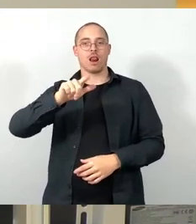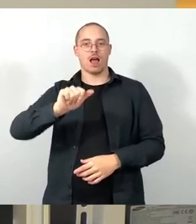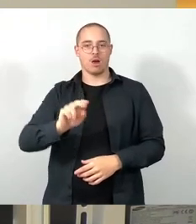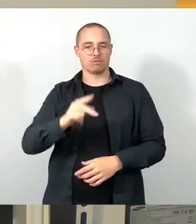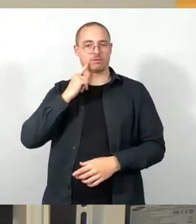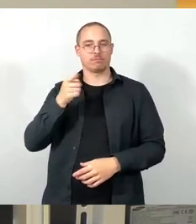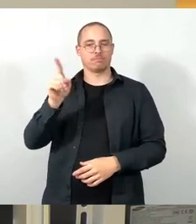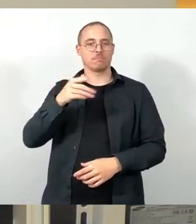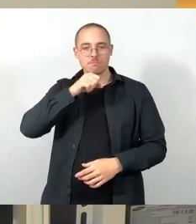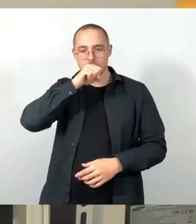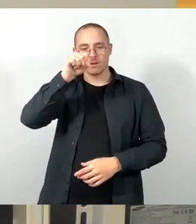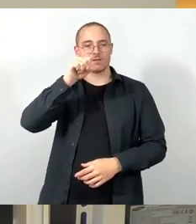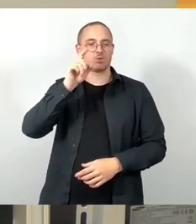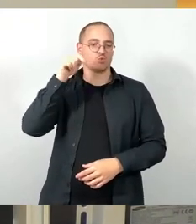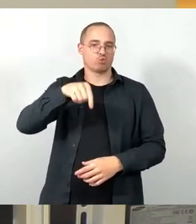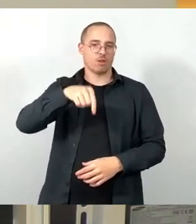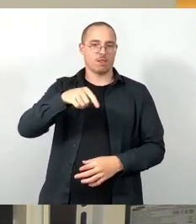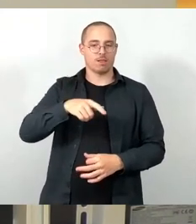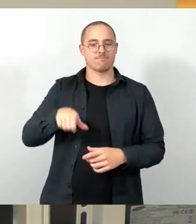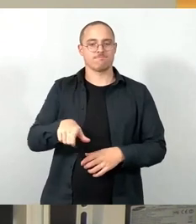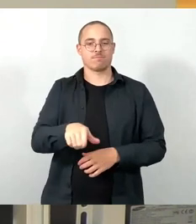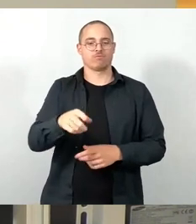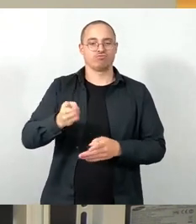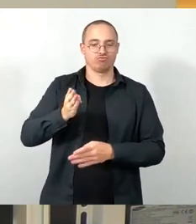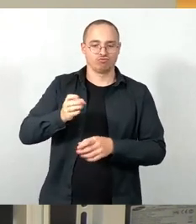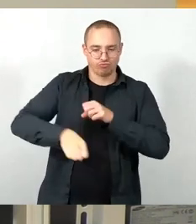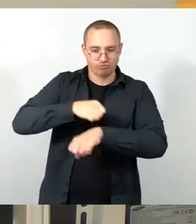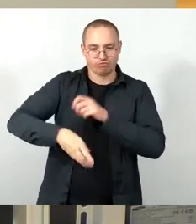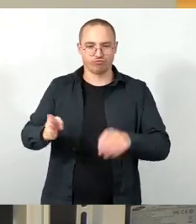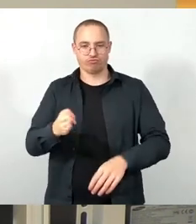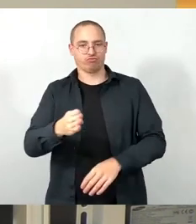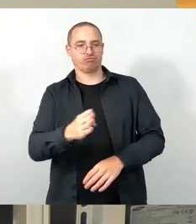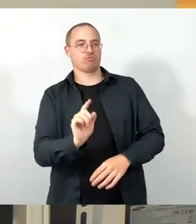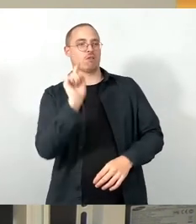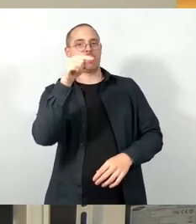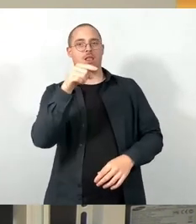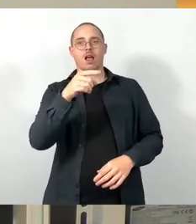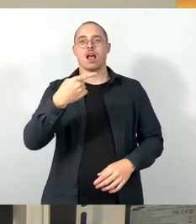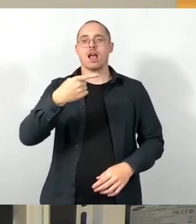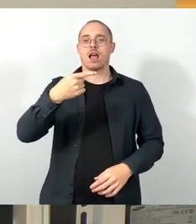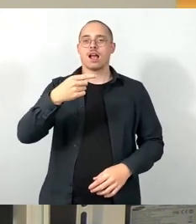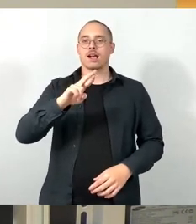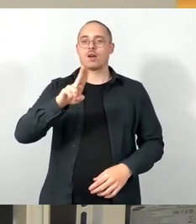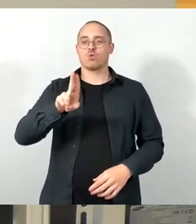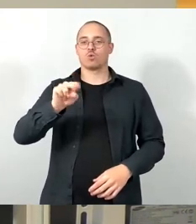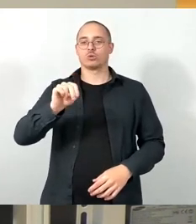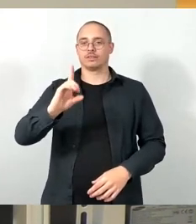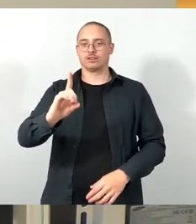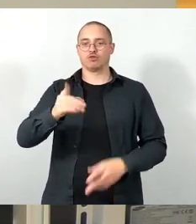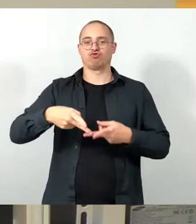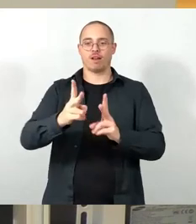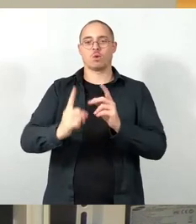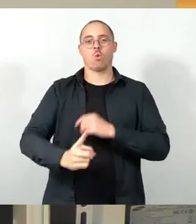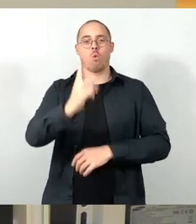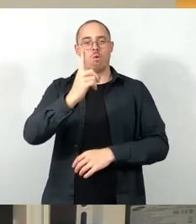mache, und dann lieber die Grundstraße hoch. Das ist besser, als wenn du dich selbst jetzt über den neuen Radweg auf der Bauzahl langquälst.